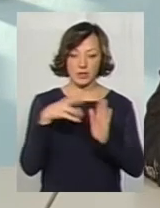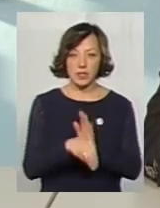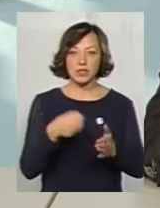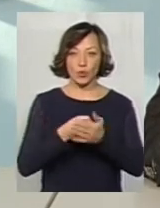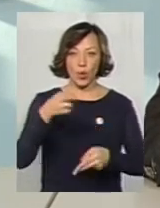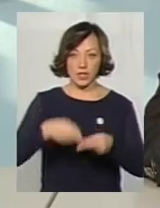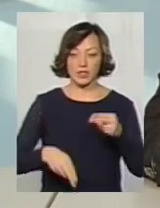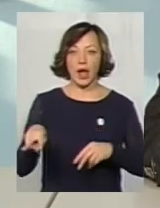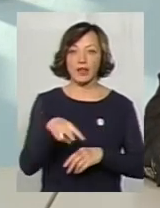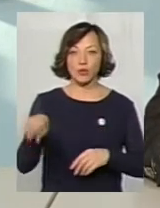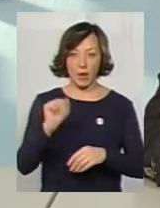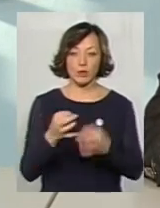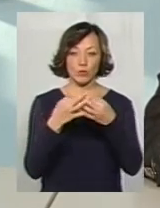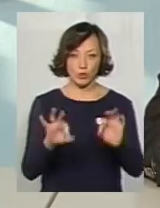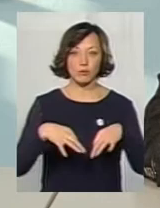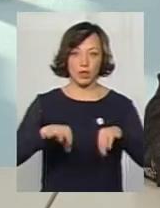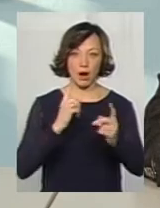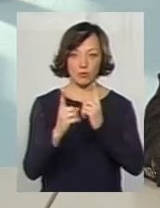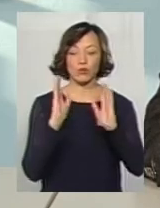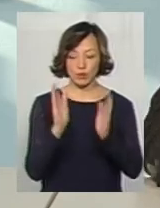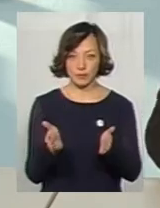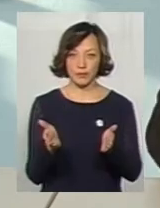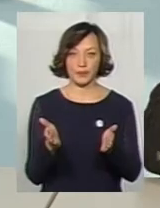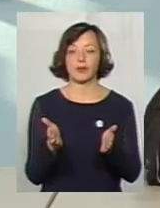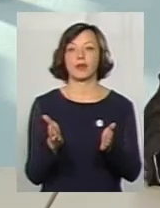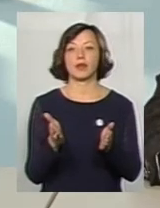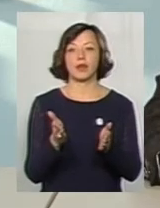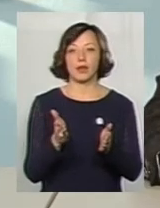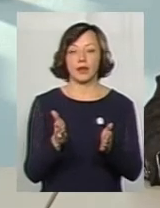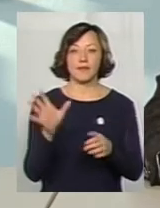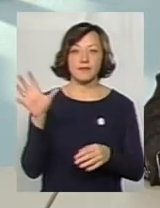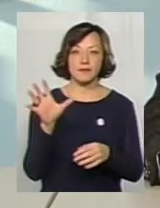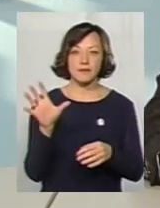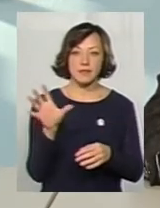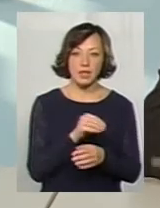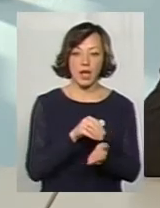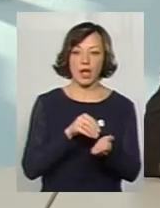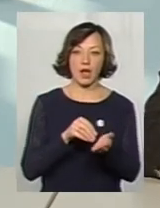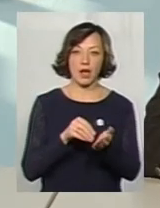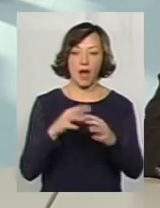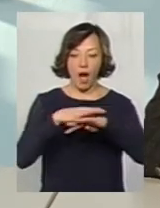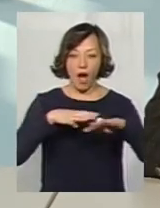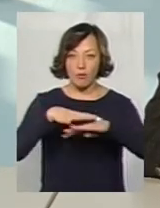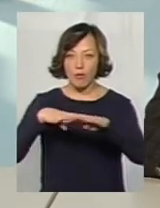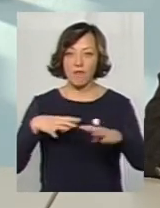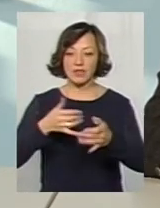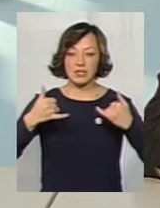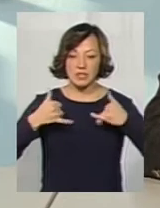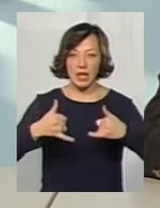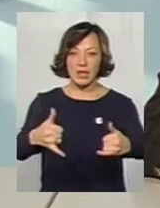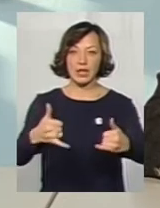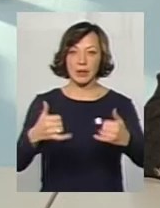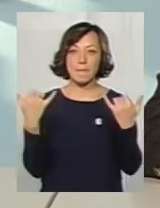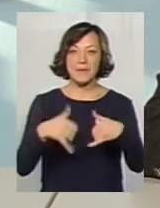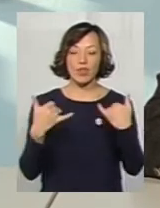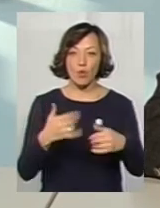кінця листопада пустимо громадський транспорт. Провірте, що його пустимо. Вже все заармовано, залита повністю бетонна основа. Зараз